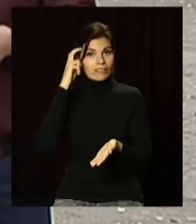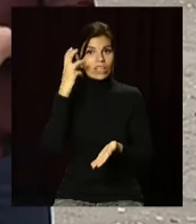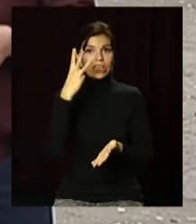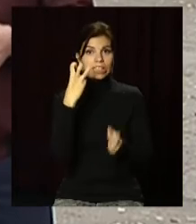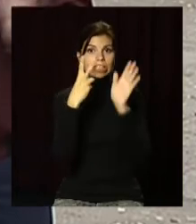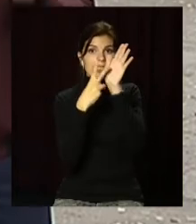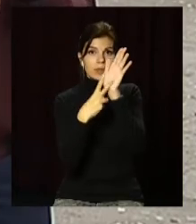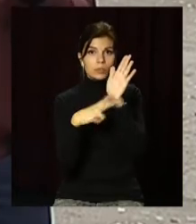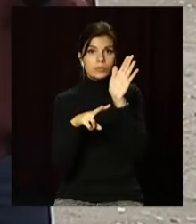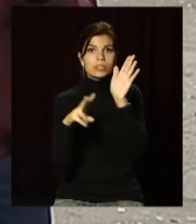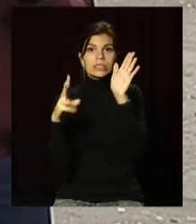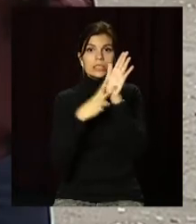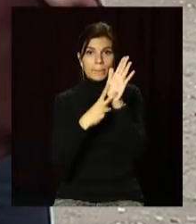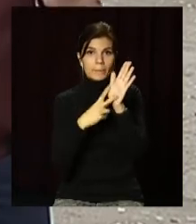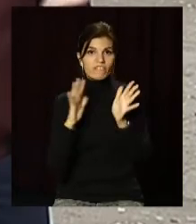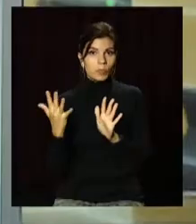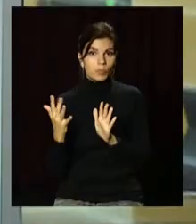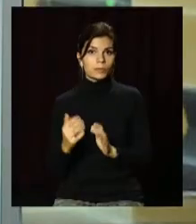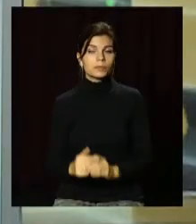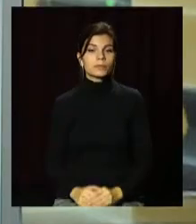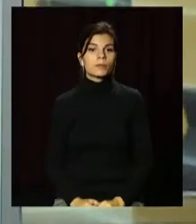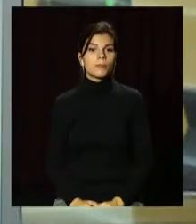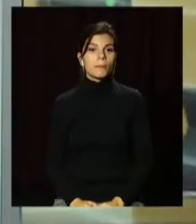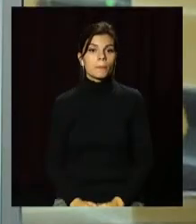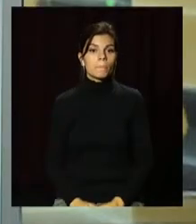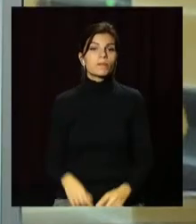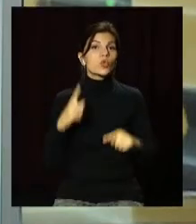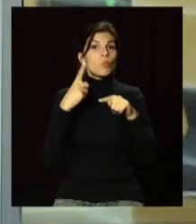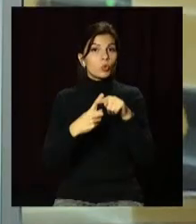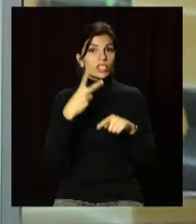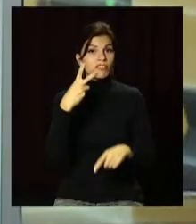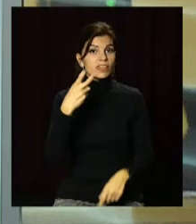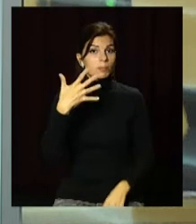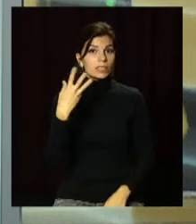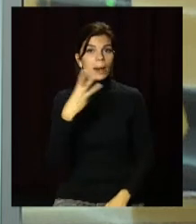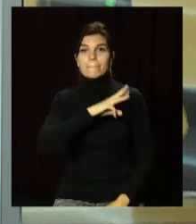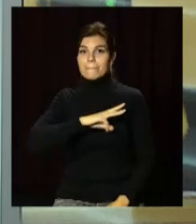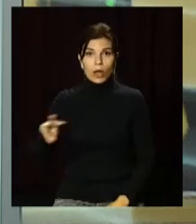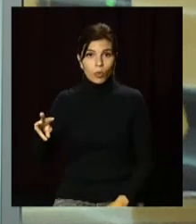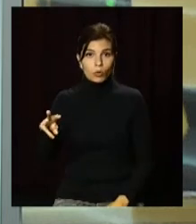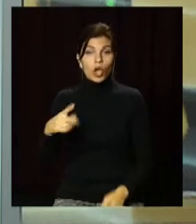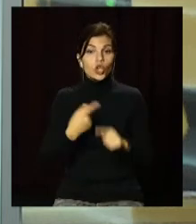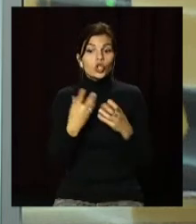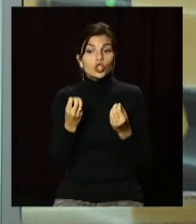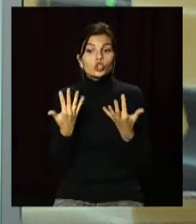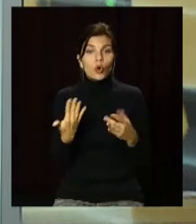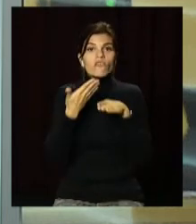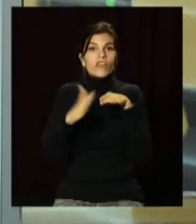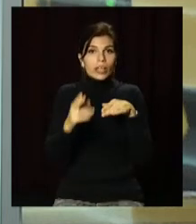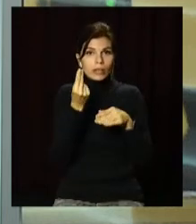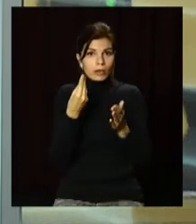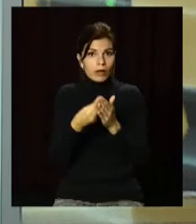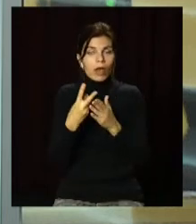377 випадків. Плюс 253 мільйони. Ще стільки виділив уряд на